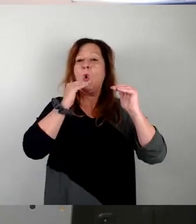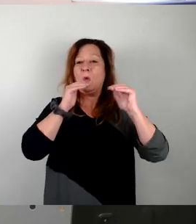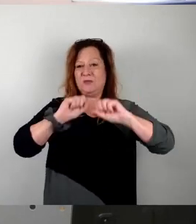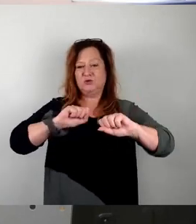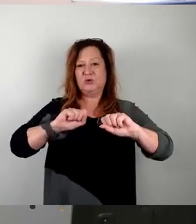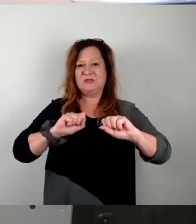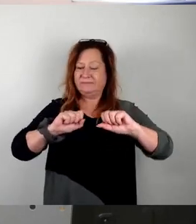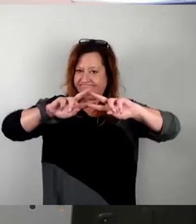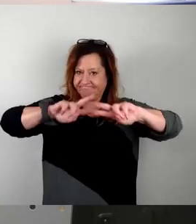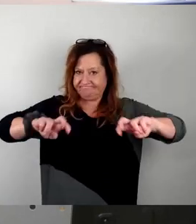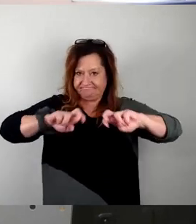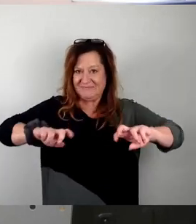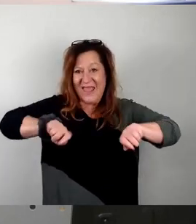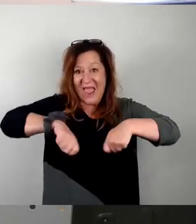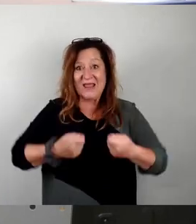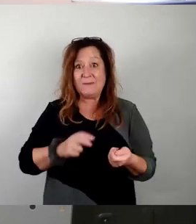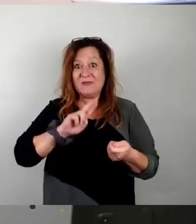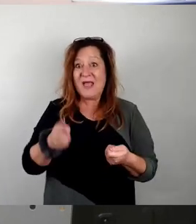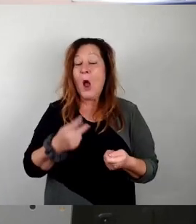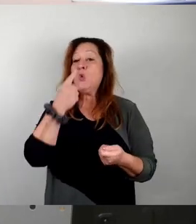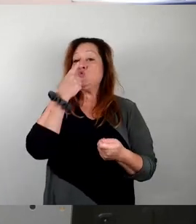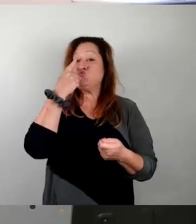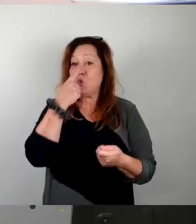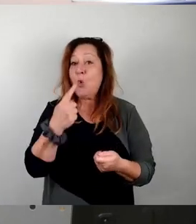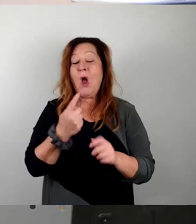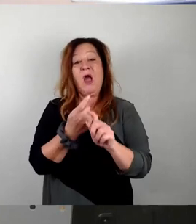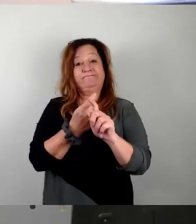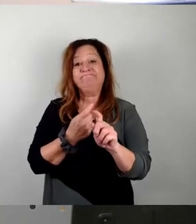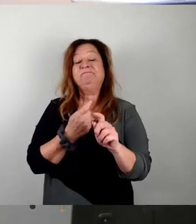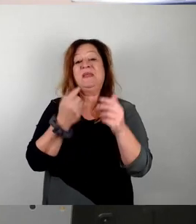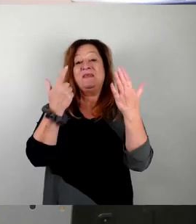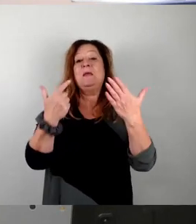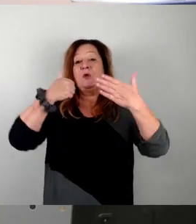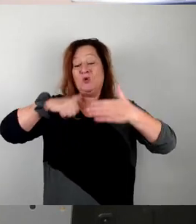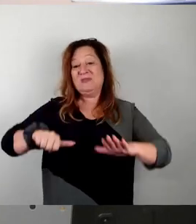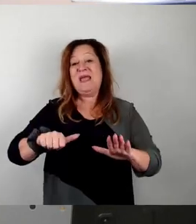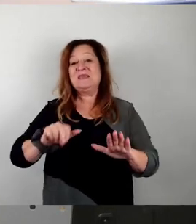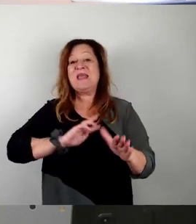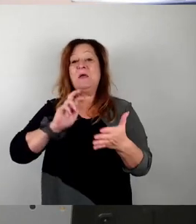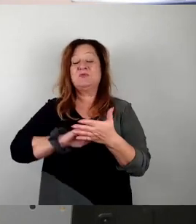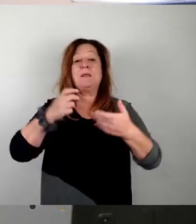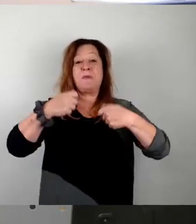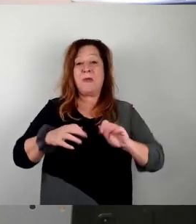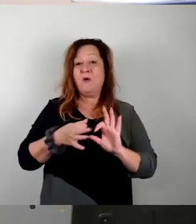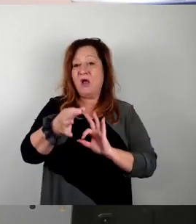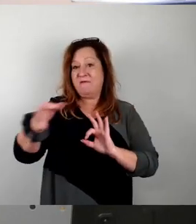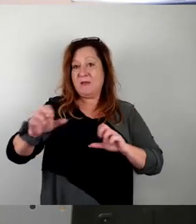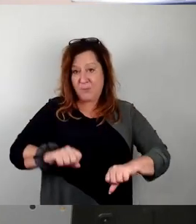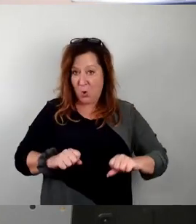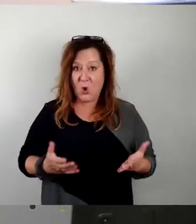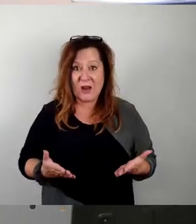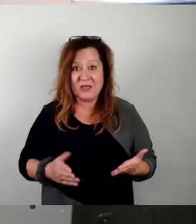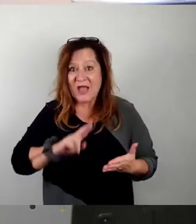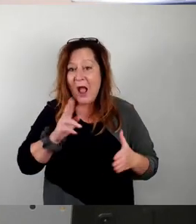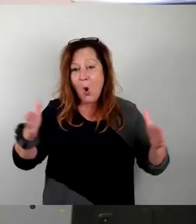der Analyse dann aber auch, dass nur 67 Grundstücke überhaupt selbstständig bebaubare Flächen sind und überhaupt auch so groß sind,